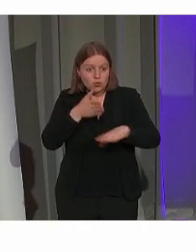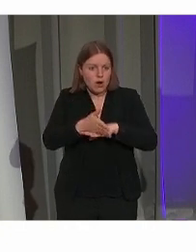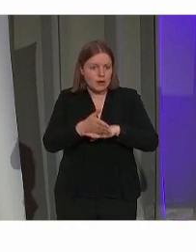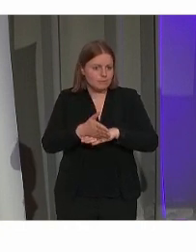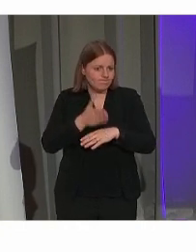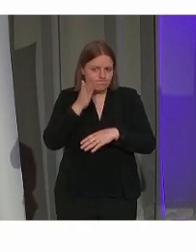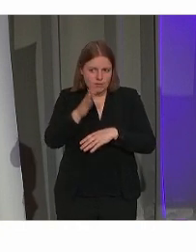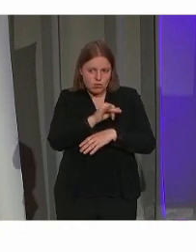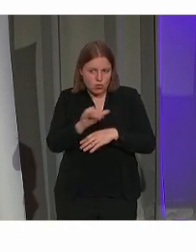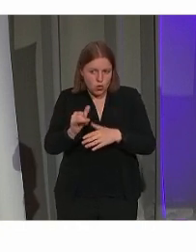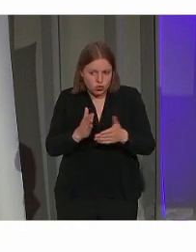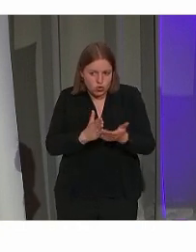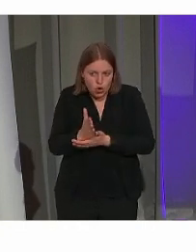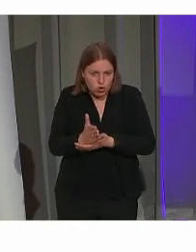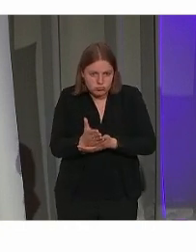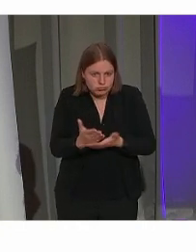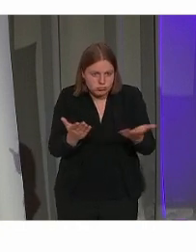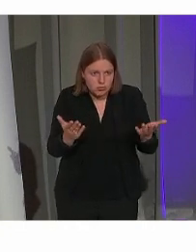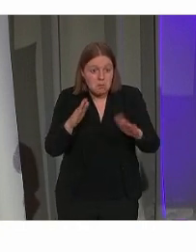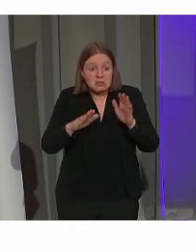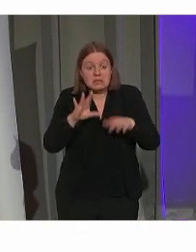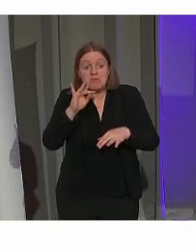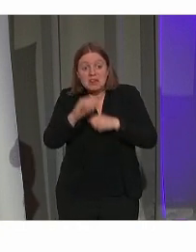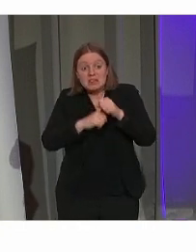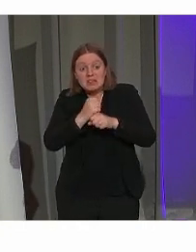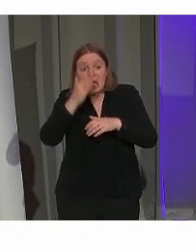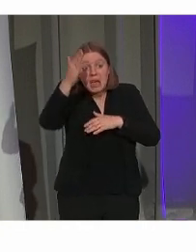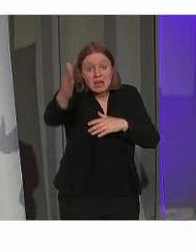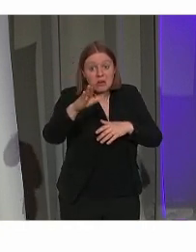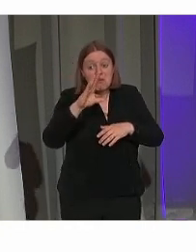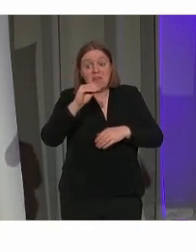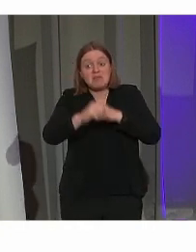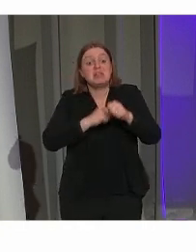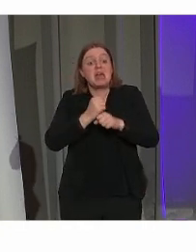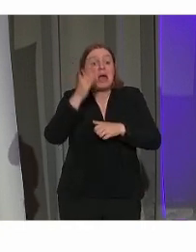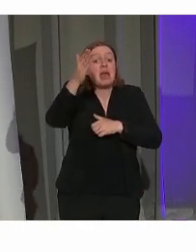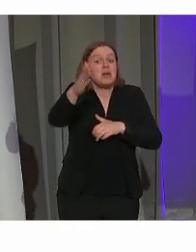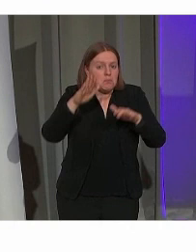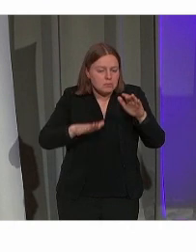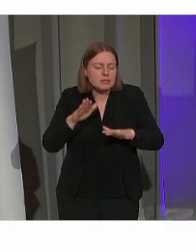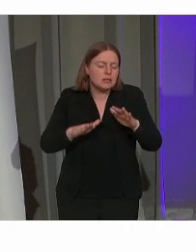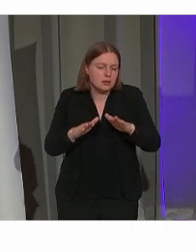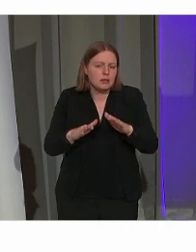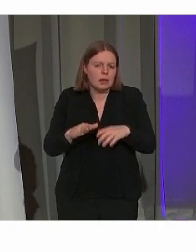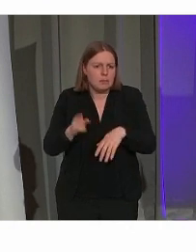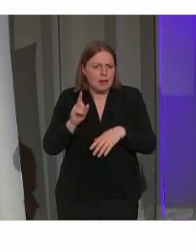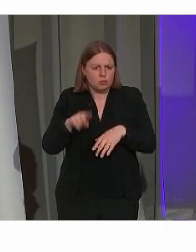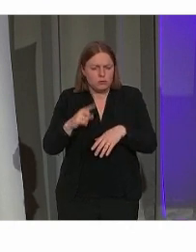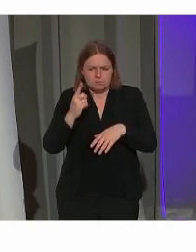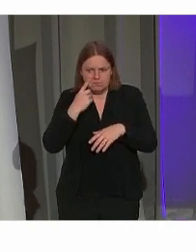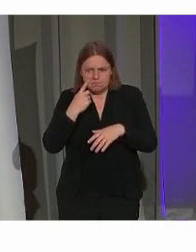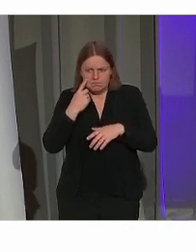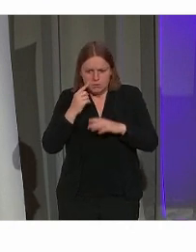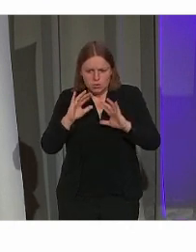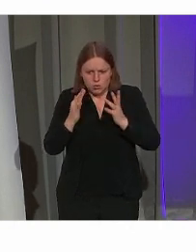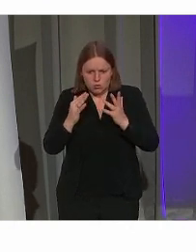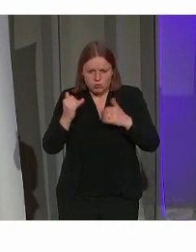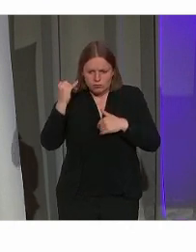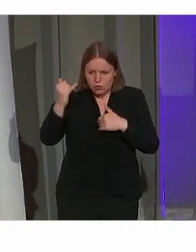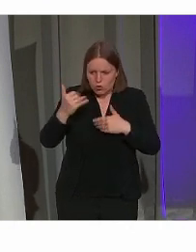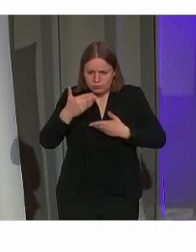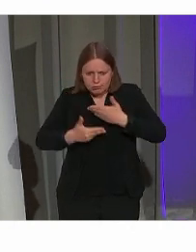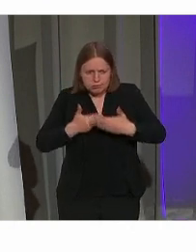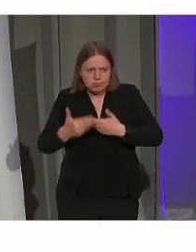realiseren in de huidige omstandigheden. Misschien over veertig jaar, misschien over vijftig jaar. We zien wel hoe dat narratief en die discussie verder